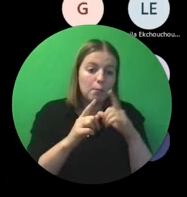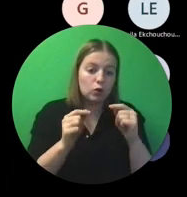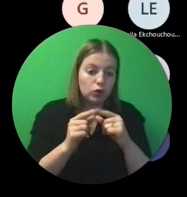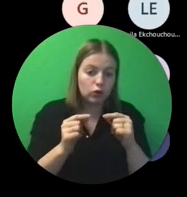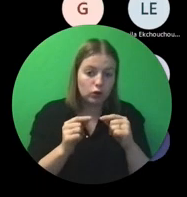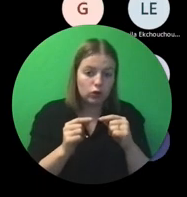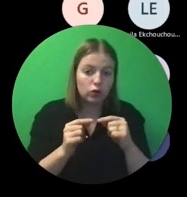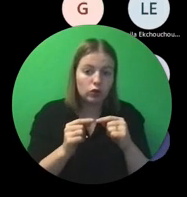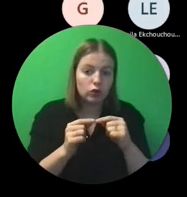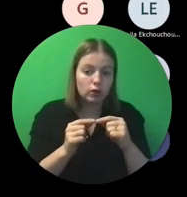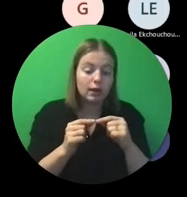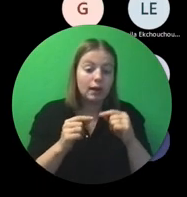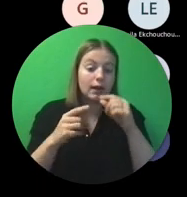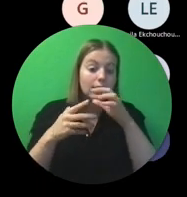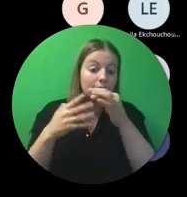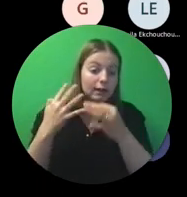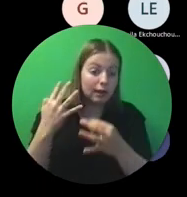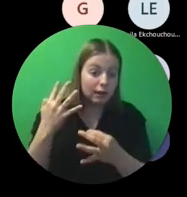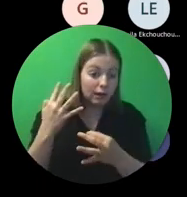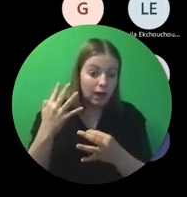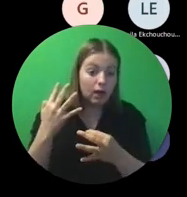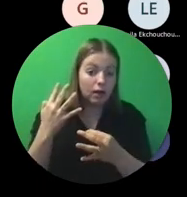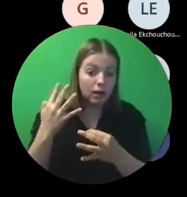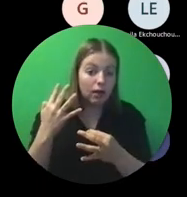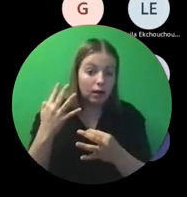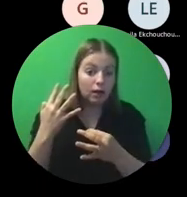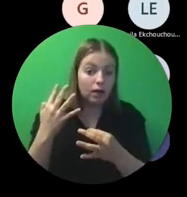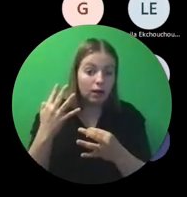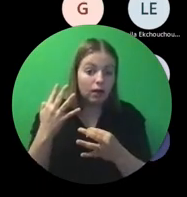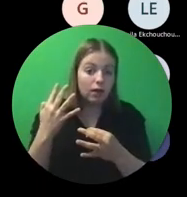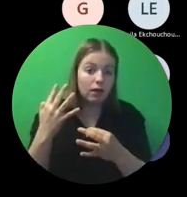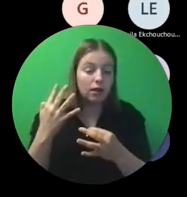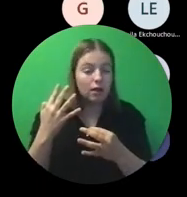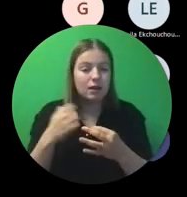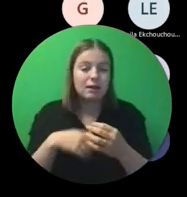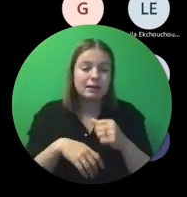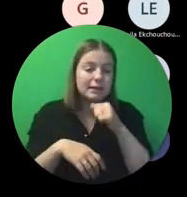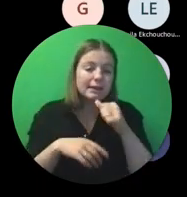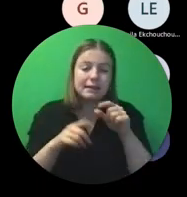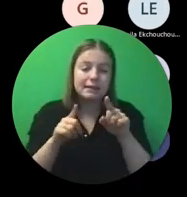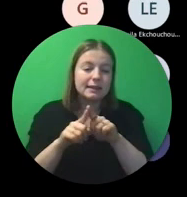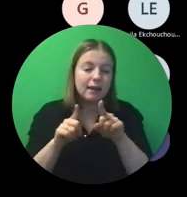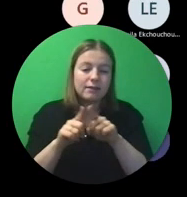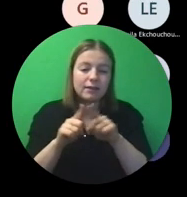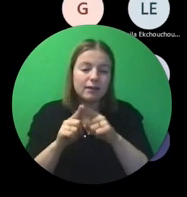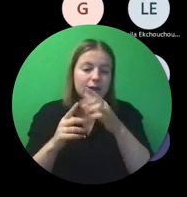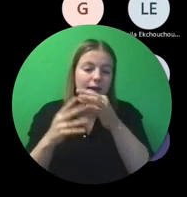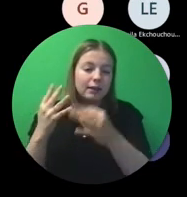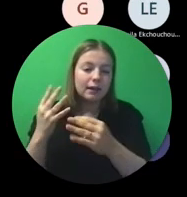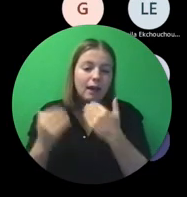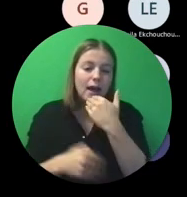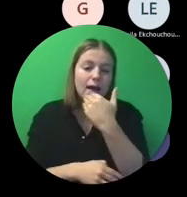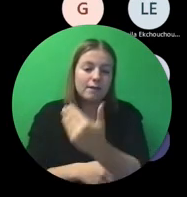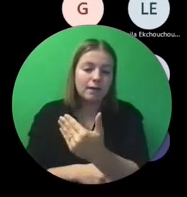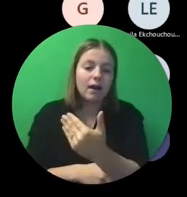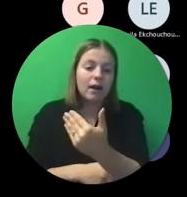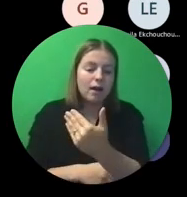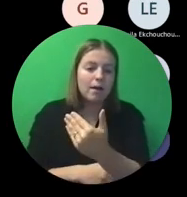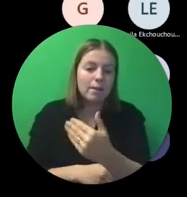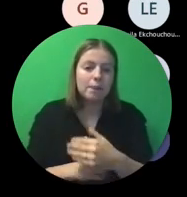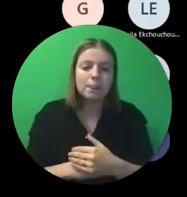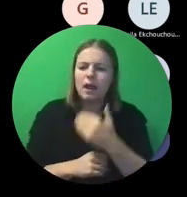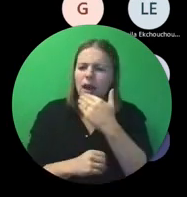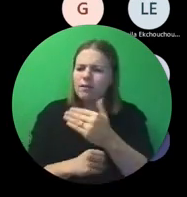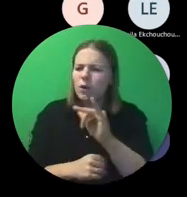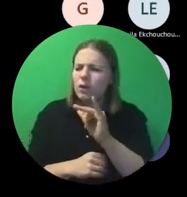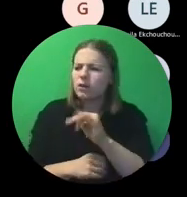De criteria daarvoor, die verschillen wel wat van die voor de aanvraag. Voor de aanvraag was dat, wat